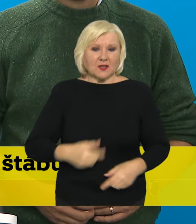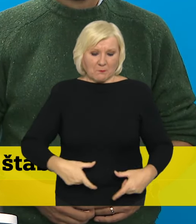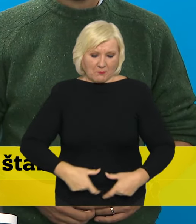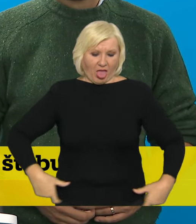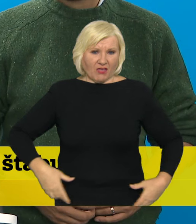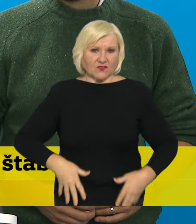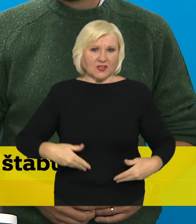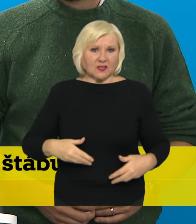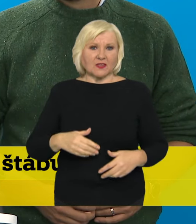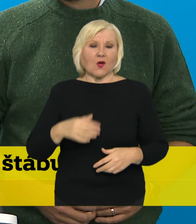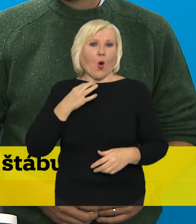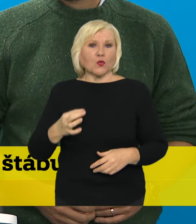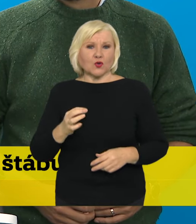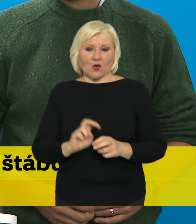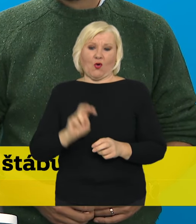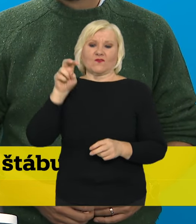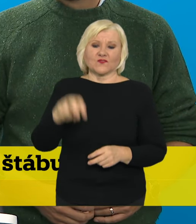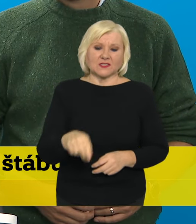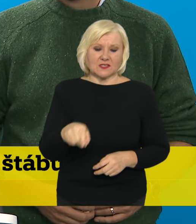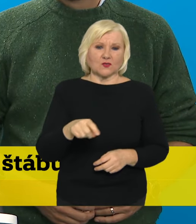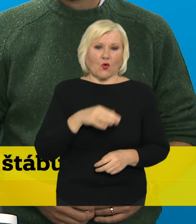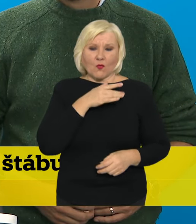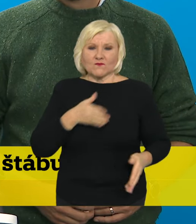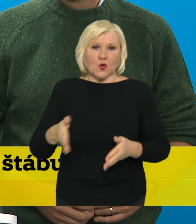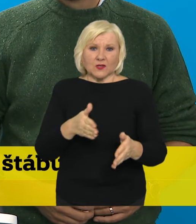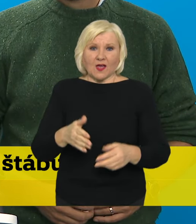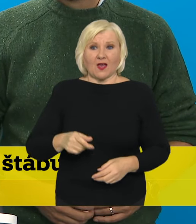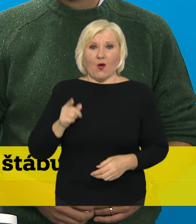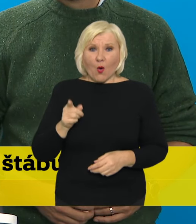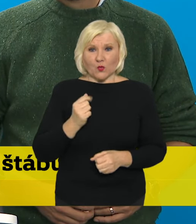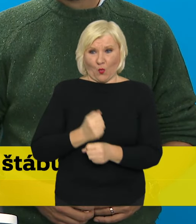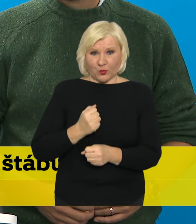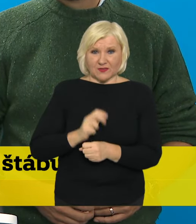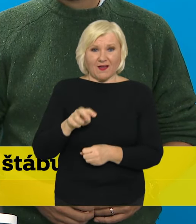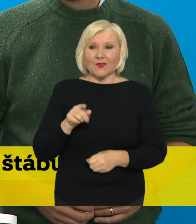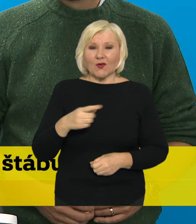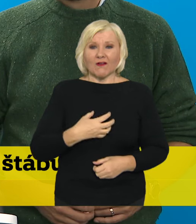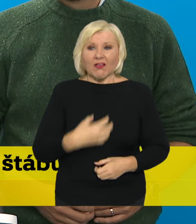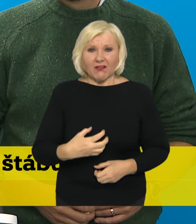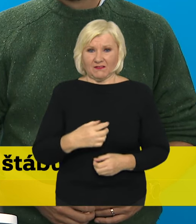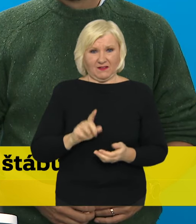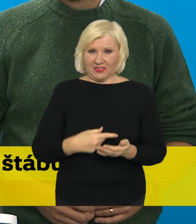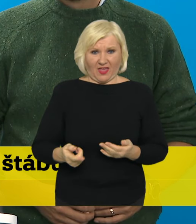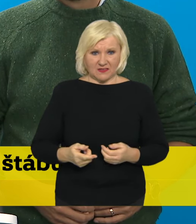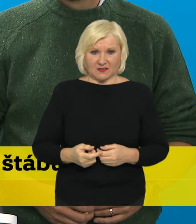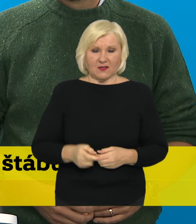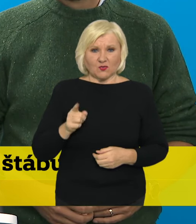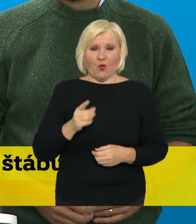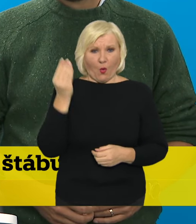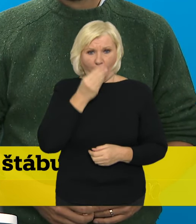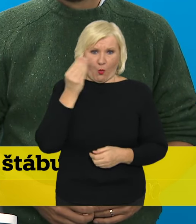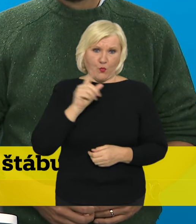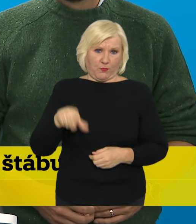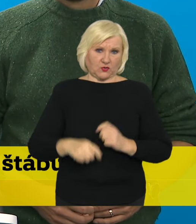rozvodněné vody, že ten jeho čin nebyl žádným obdivhodným dobrodružstvím, ale maximální hloupostí